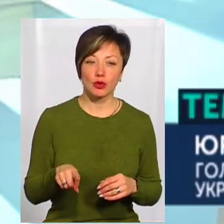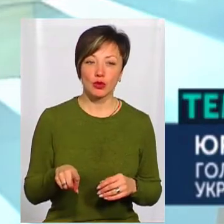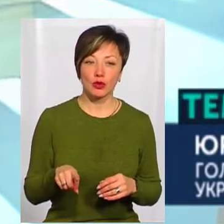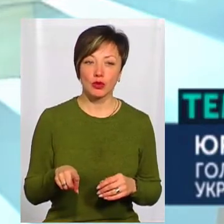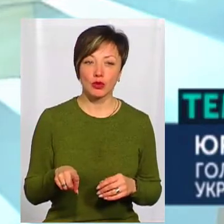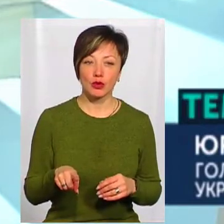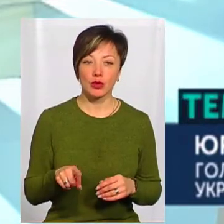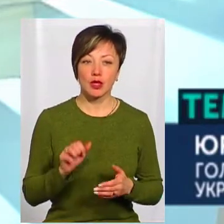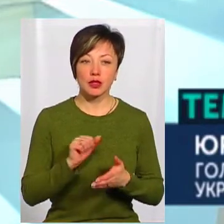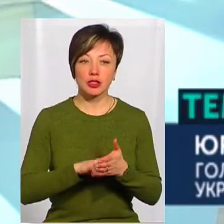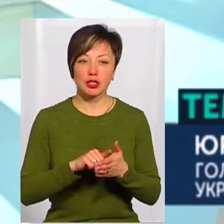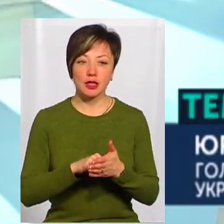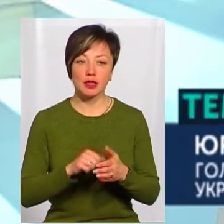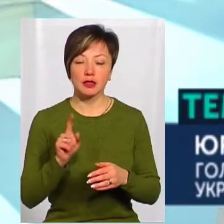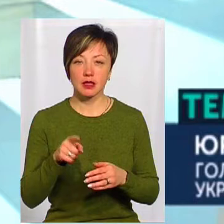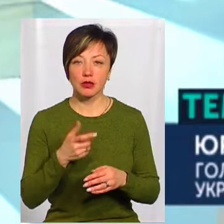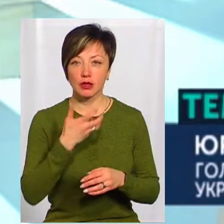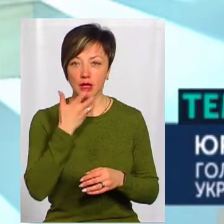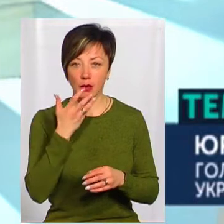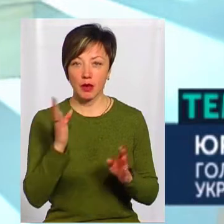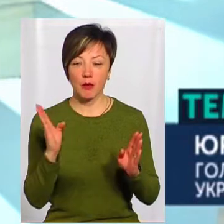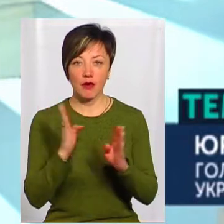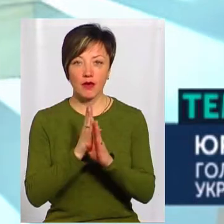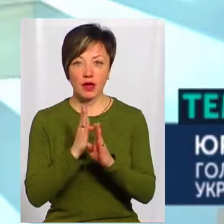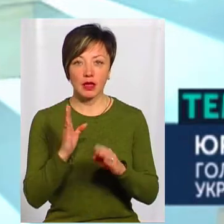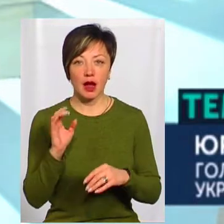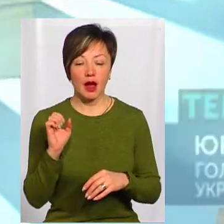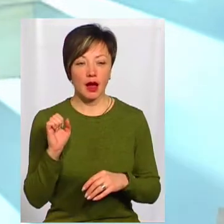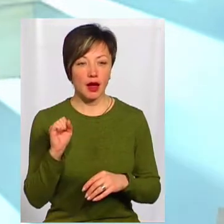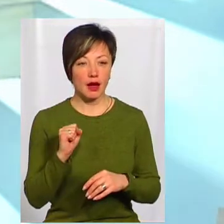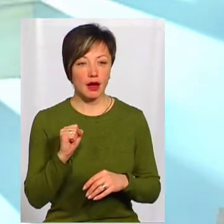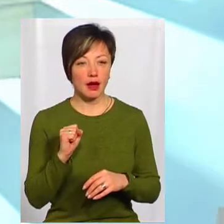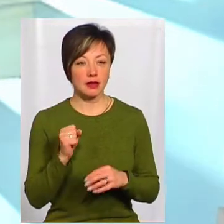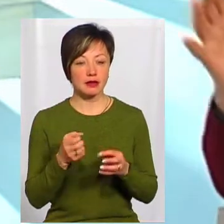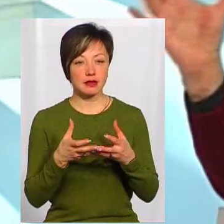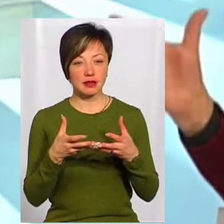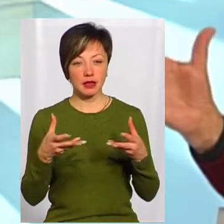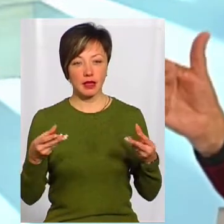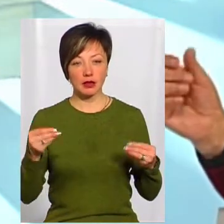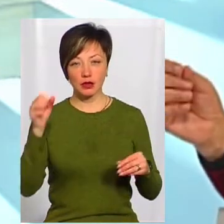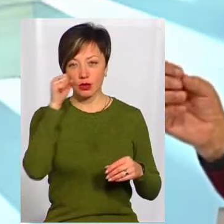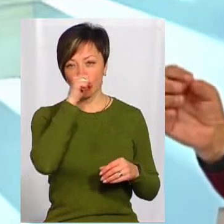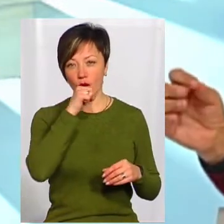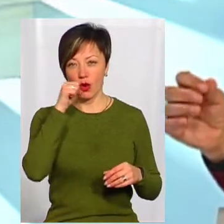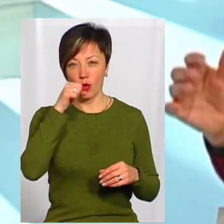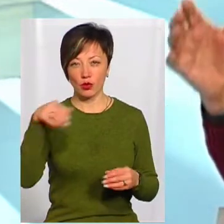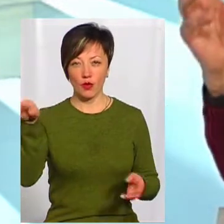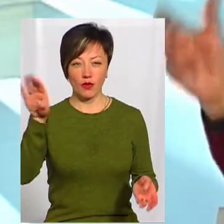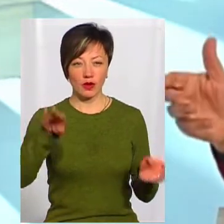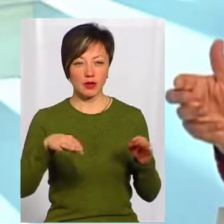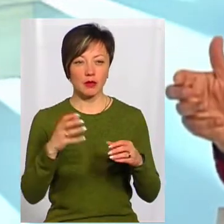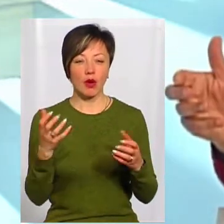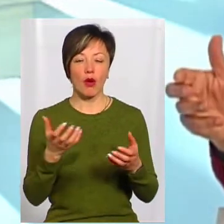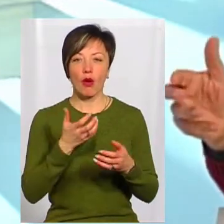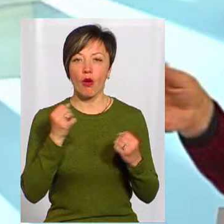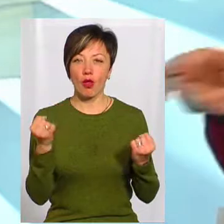Тобто, через те, що є тепле повітря, а зараз тануть льодовики, оці льодові масиви, і там є